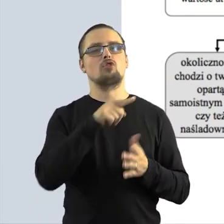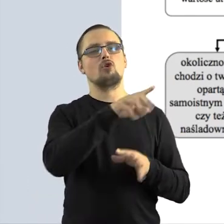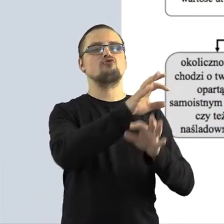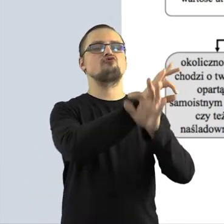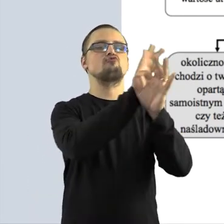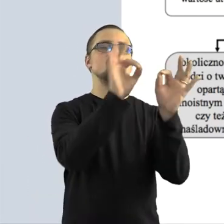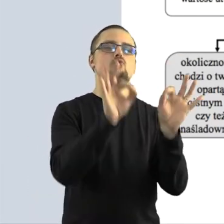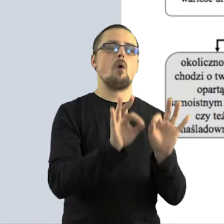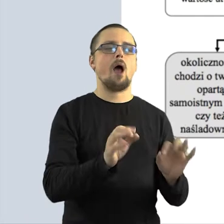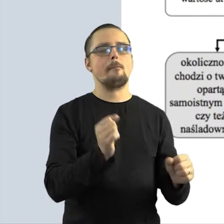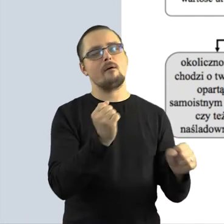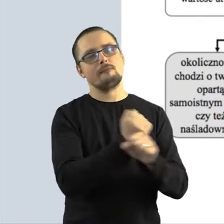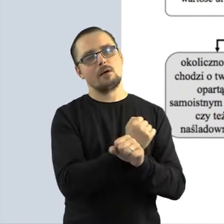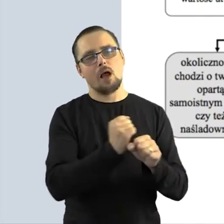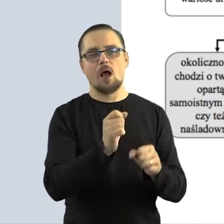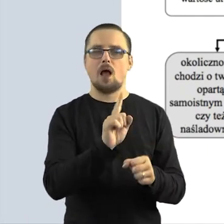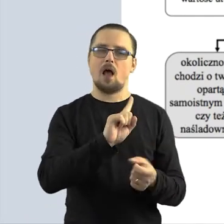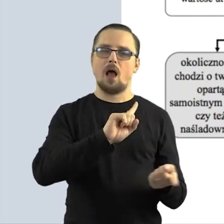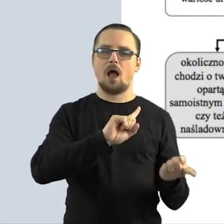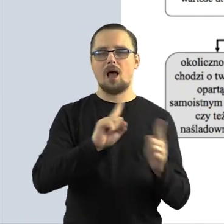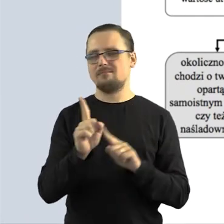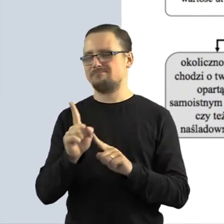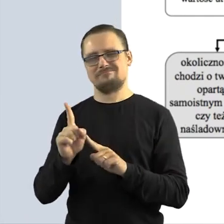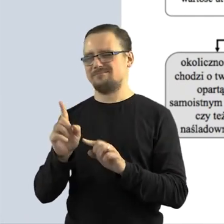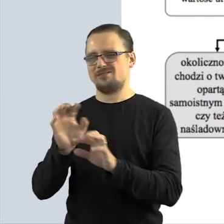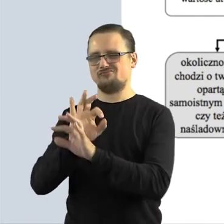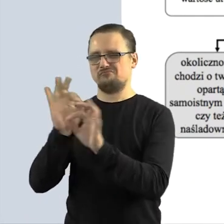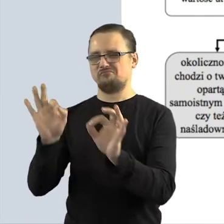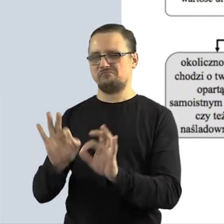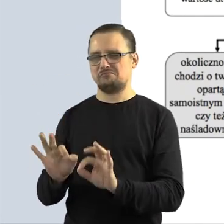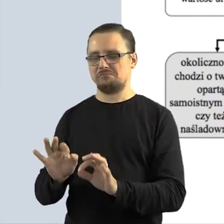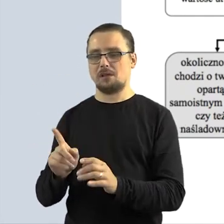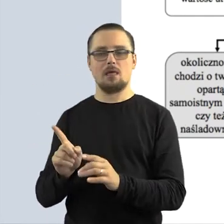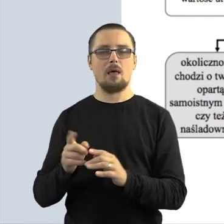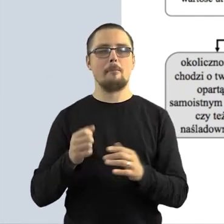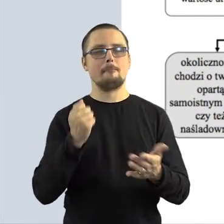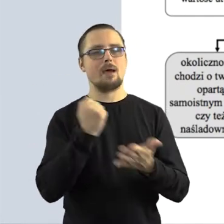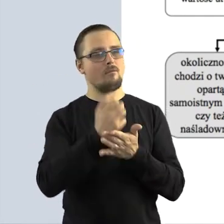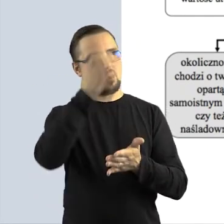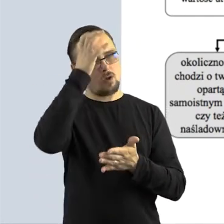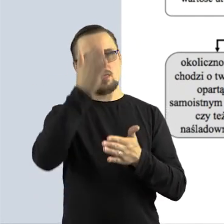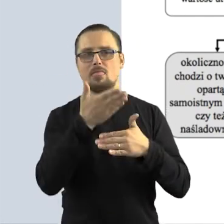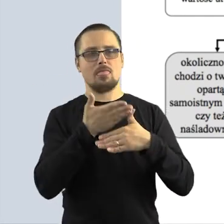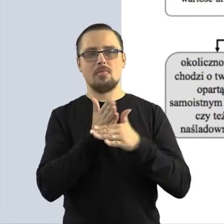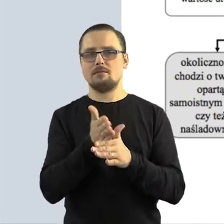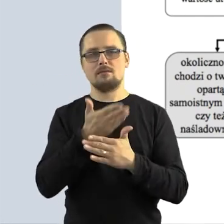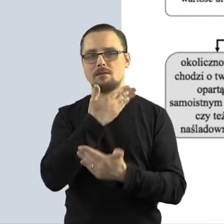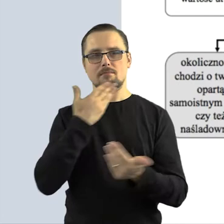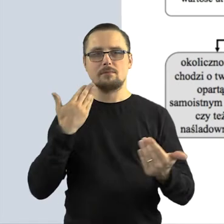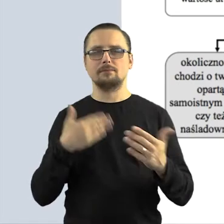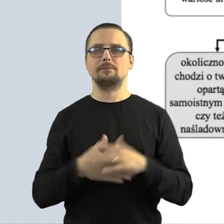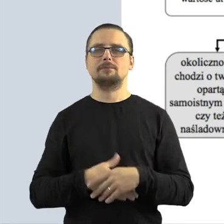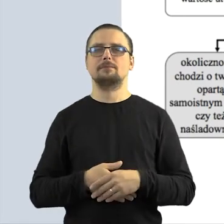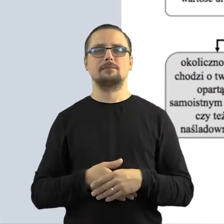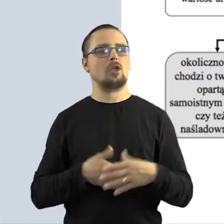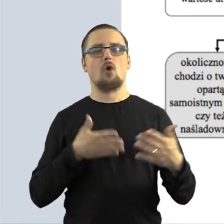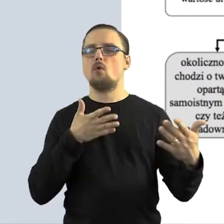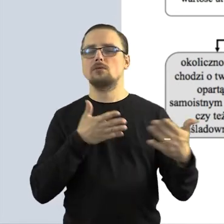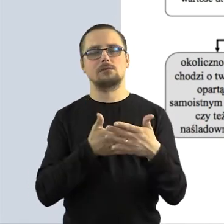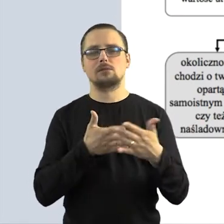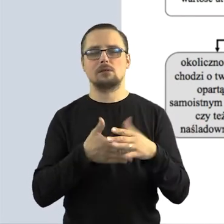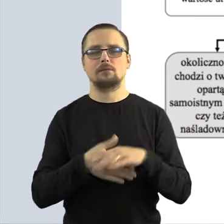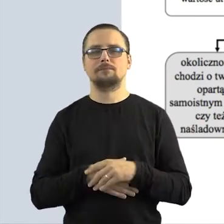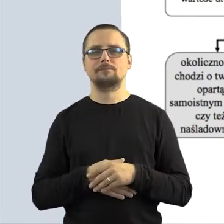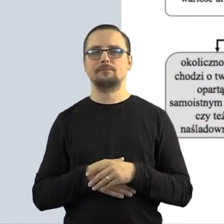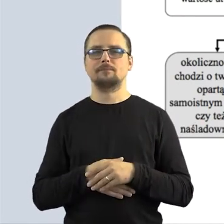jest sztuką przez wielkie S, czy sztuką przez mniejsze S. Więc tutaj to nie nam